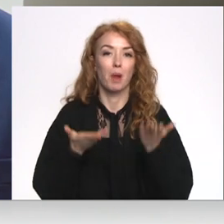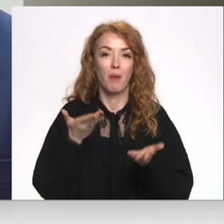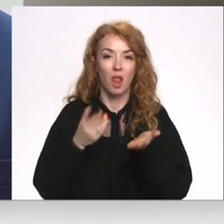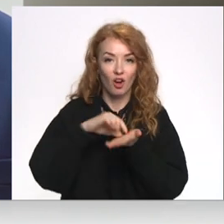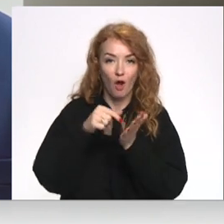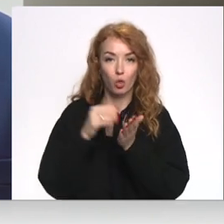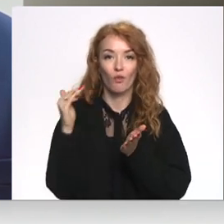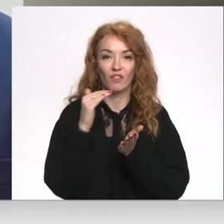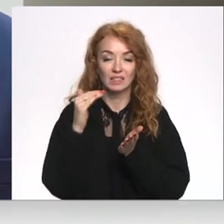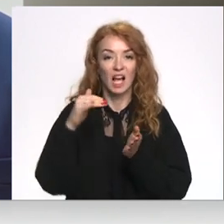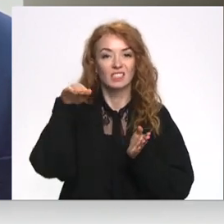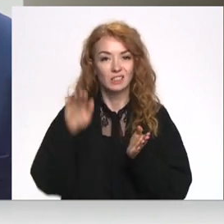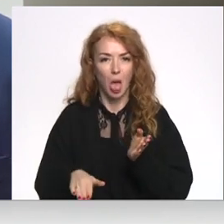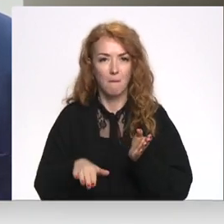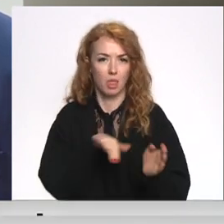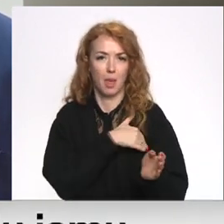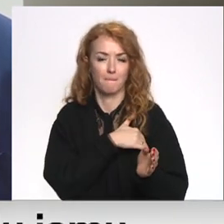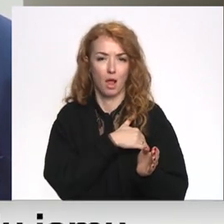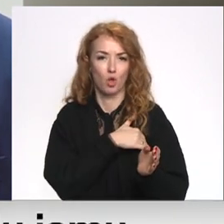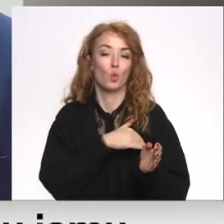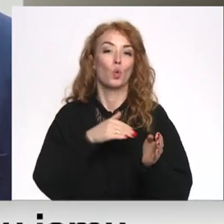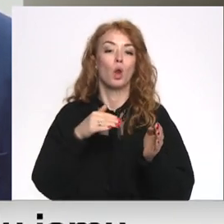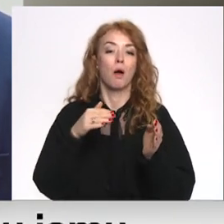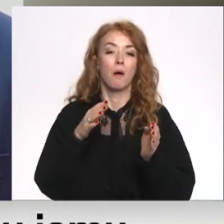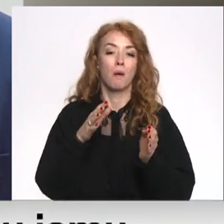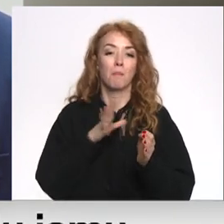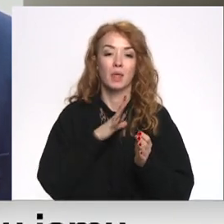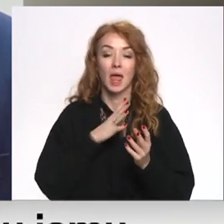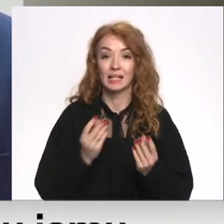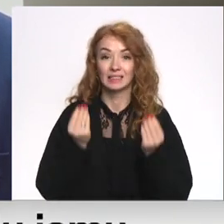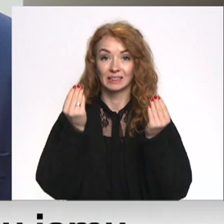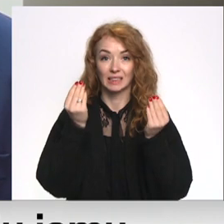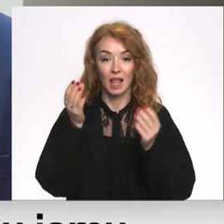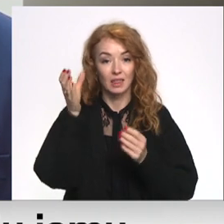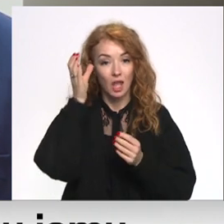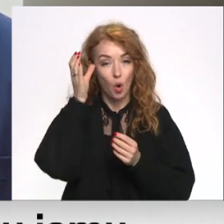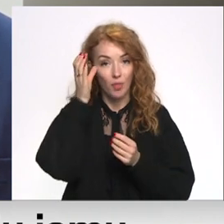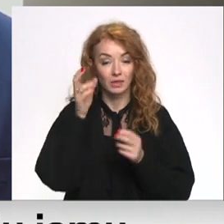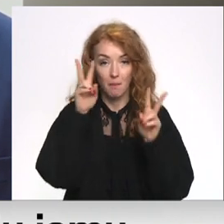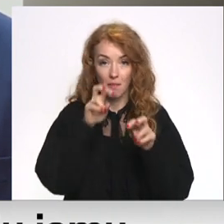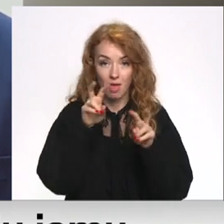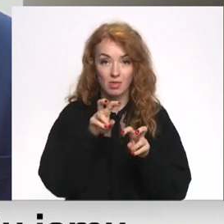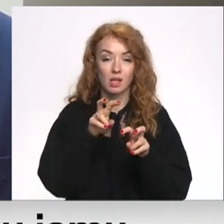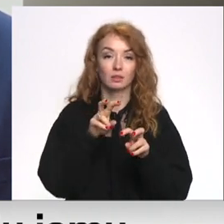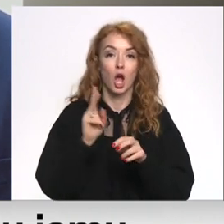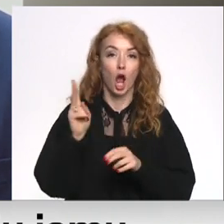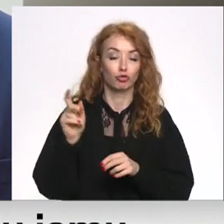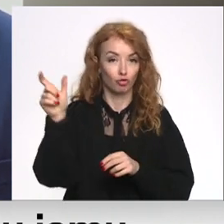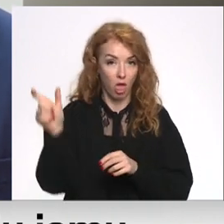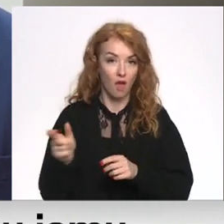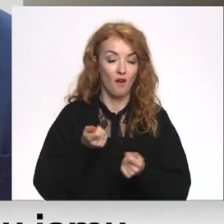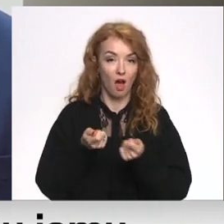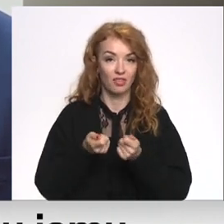fizikas zemās temperatūrās, mums ir bijusi izcila teorētiskā pētniecība viacislaukašķējā